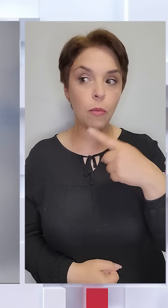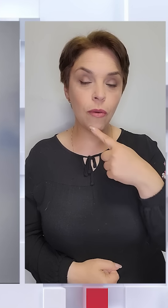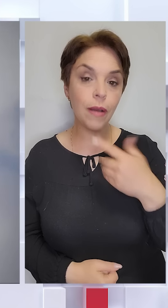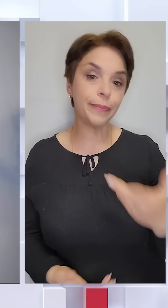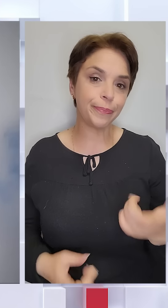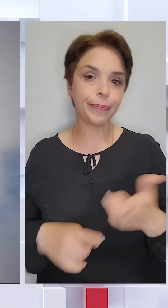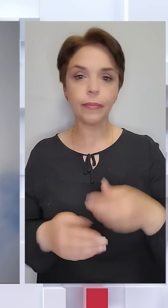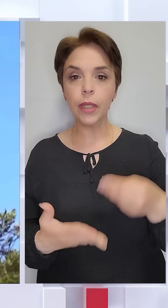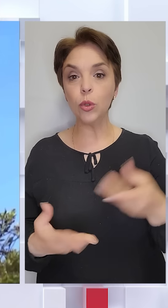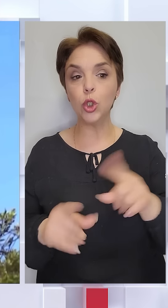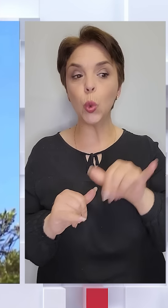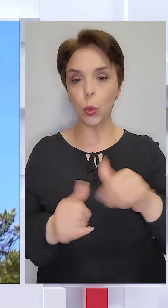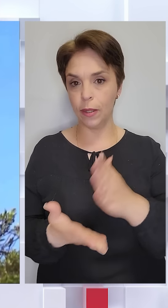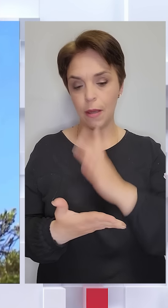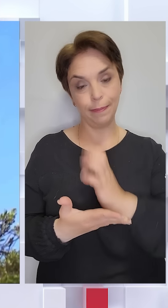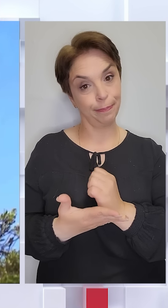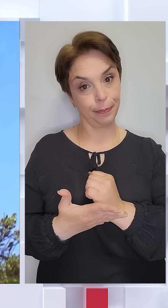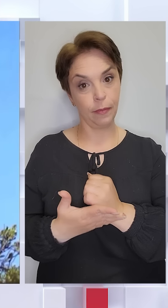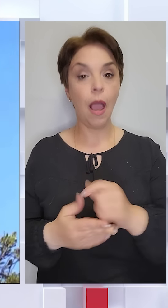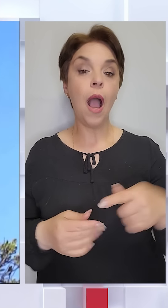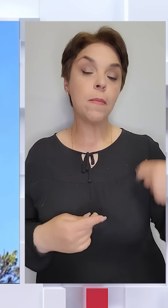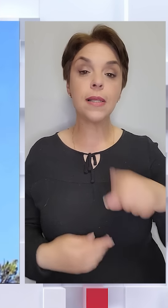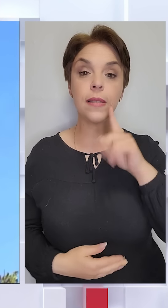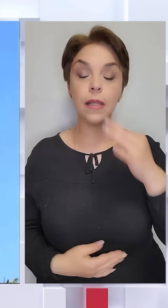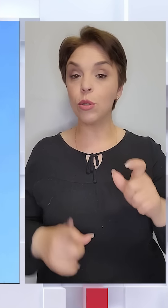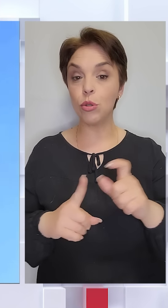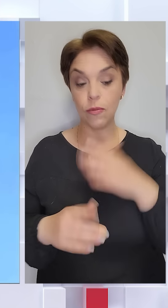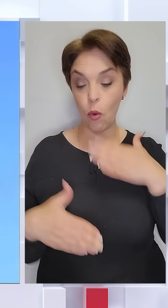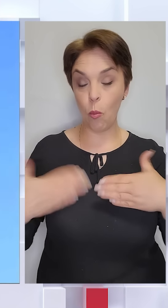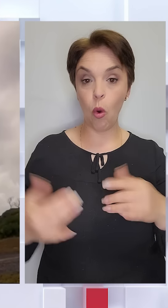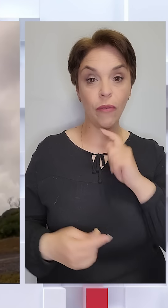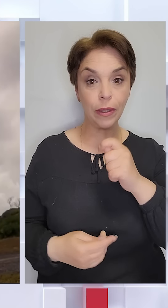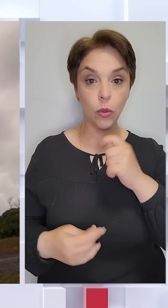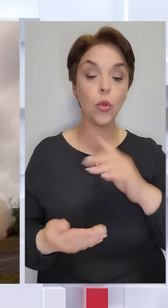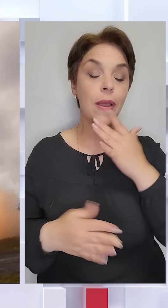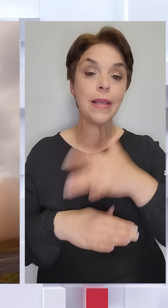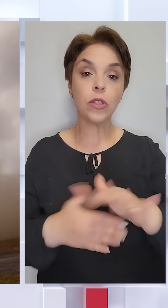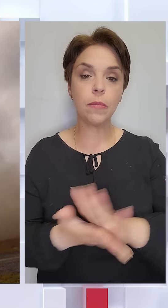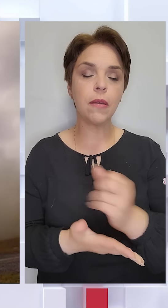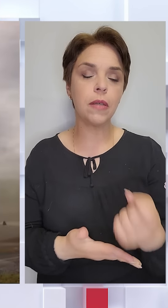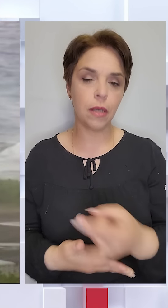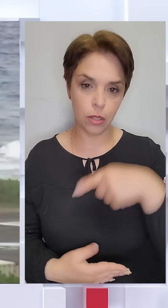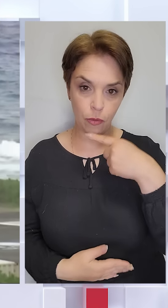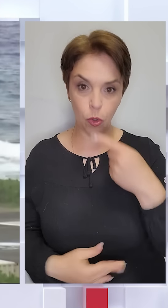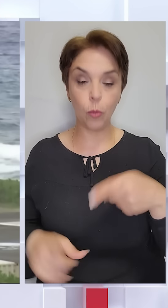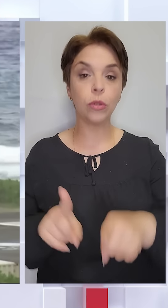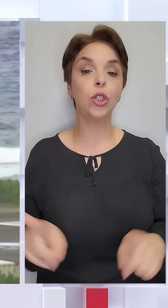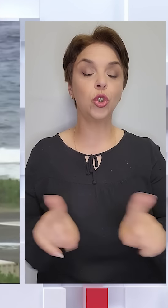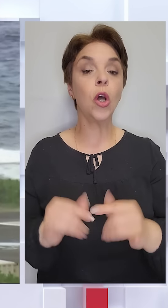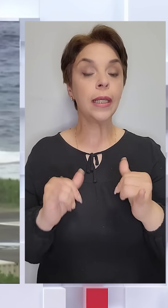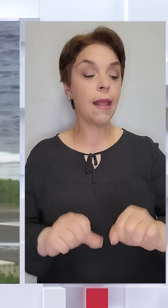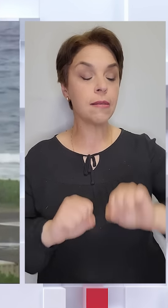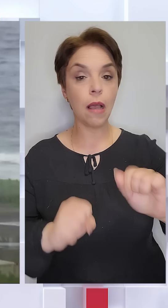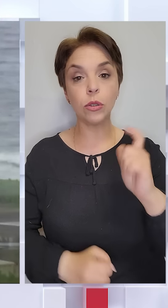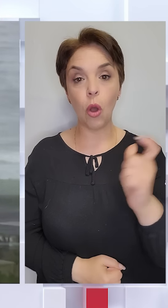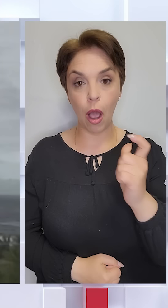надто цінують те, що в них є. Президент Володимир Зеленський зі свого боку в інтерв'ю іноземним ЗМІ вже кілька разів говорив про те, що для захисту